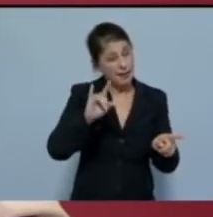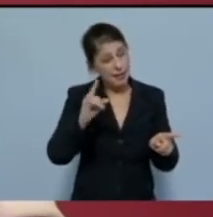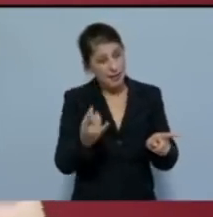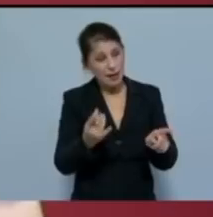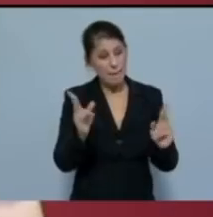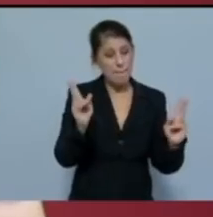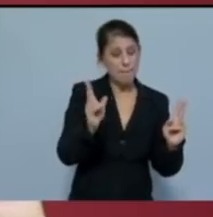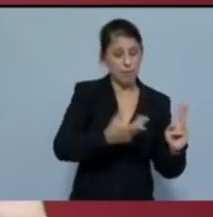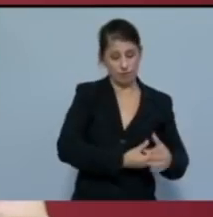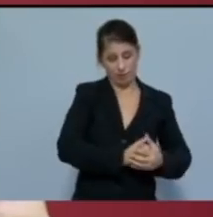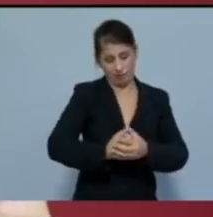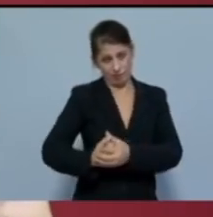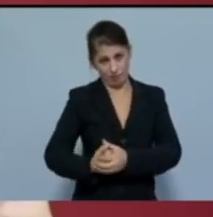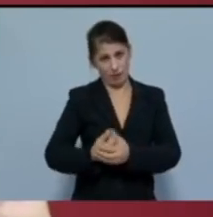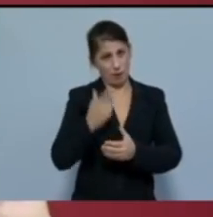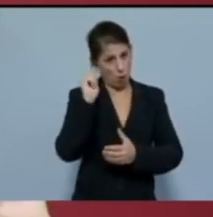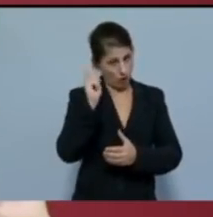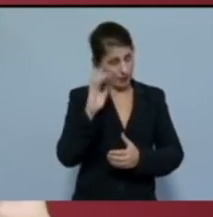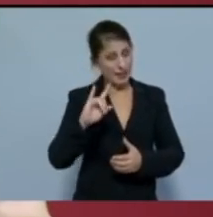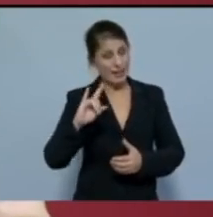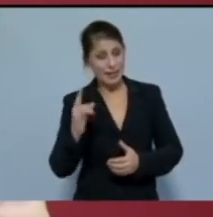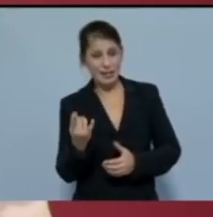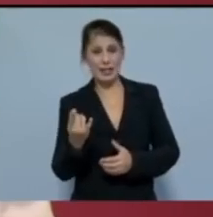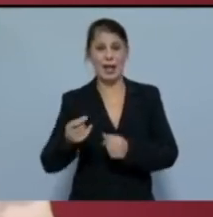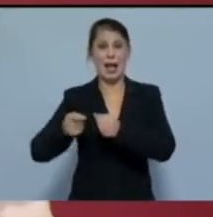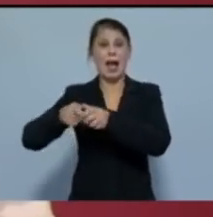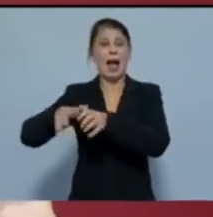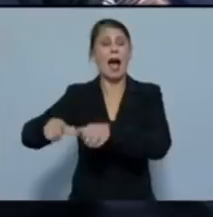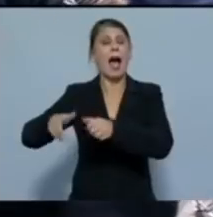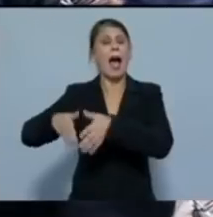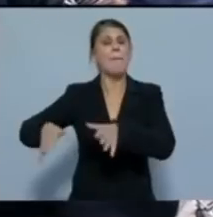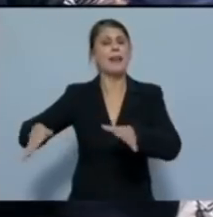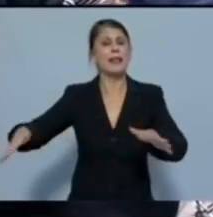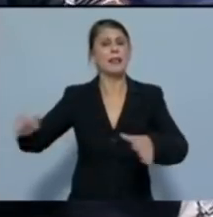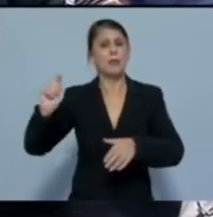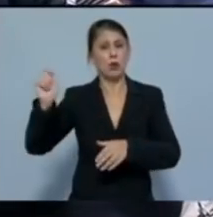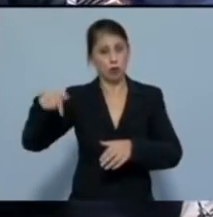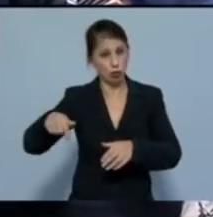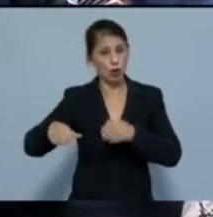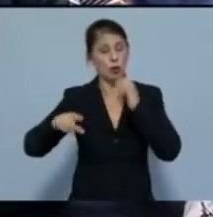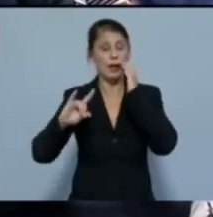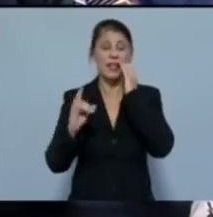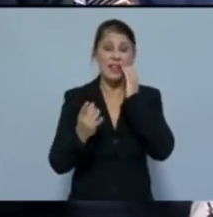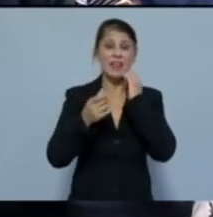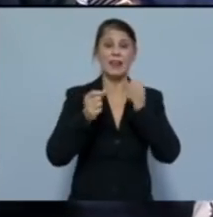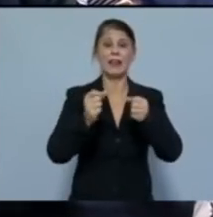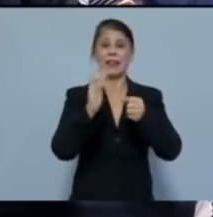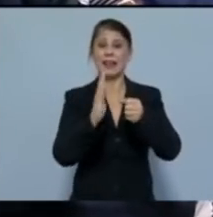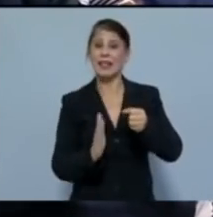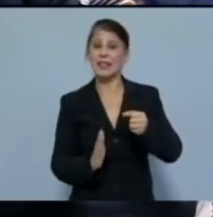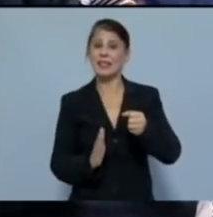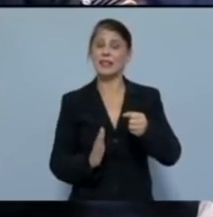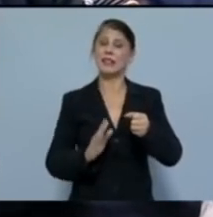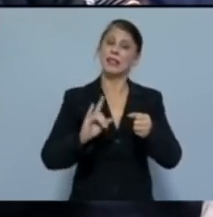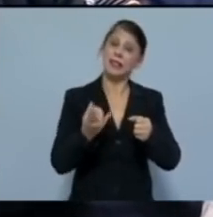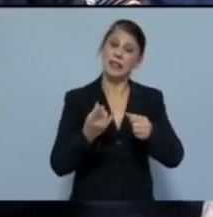πολιτική, είτε με την ονομαζόμενη επεκτατική πολιτική τώρα, είτε στην κρίση, δηλαδή, είτε